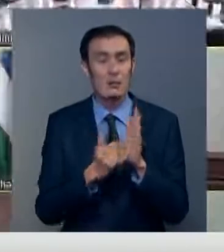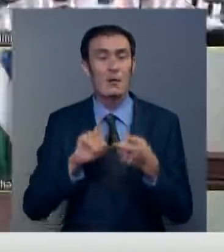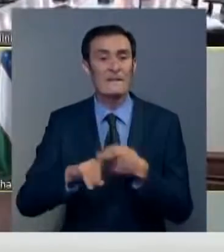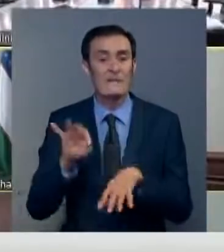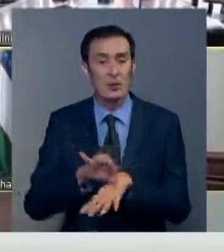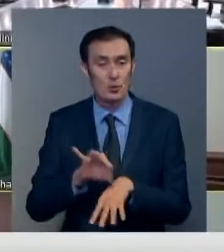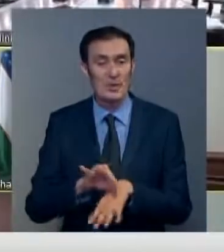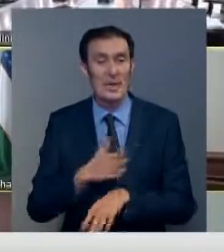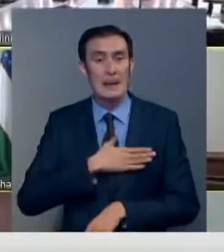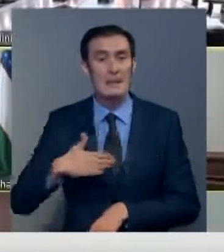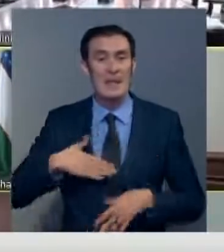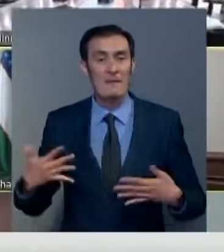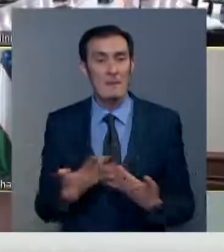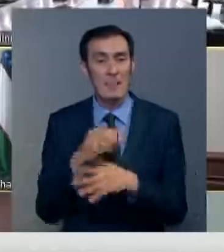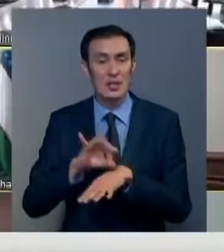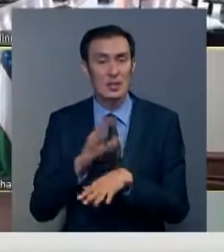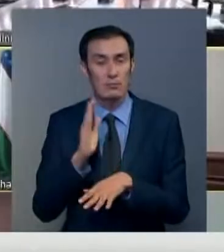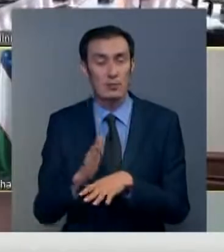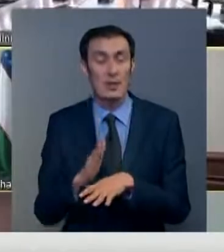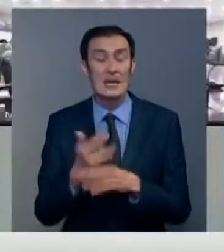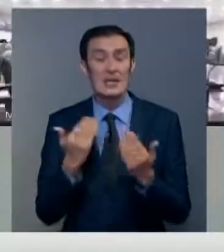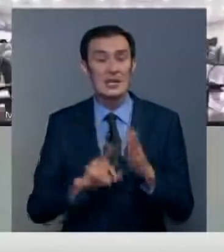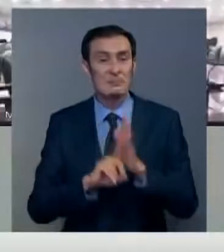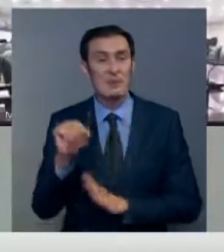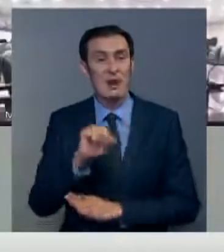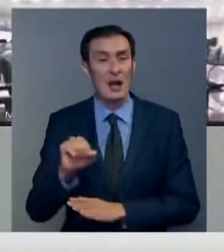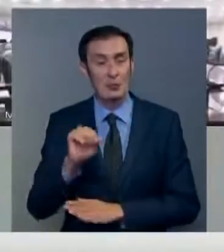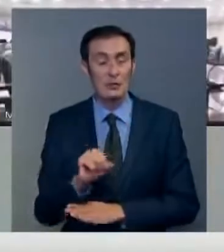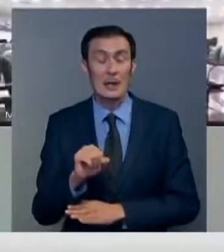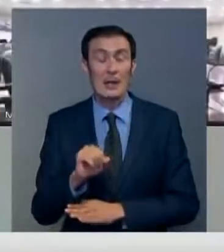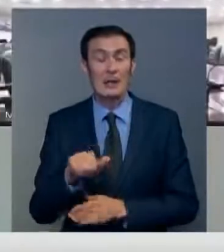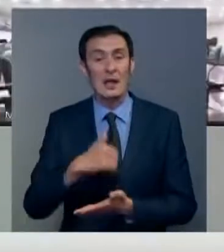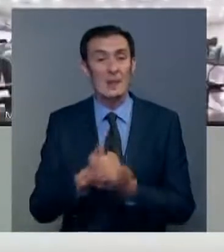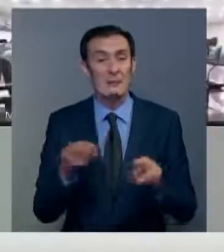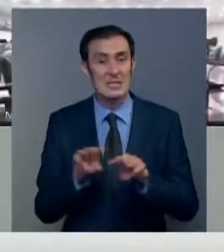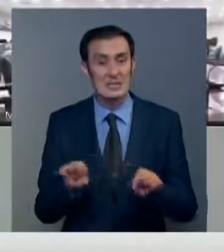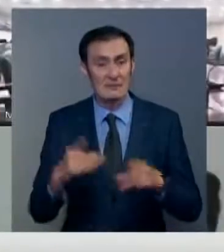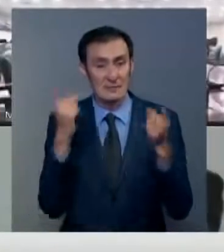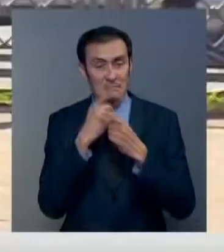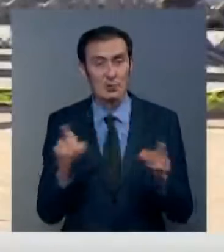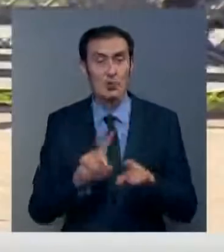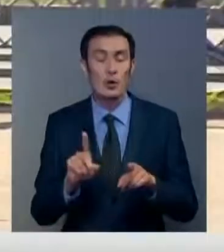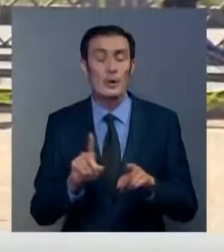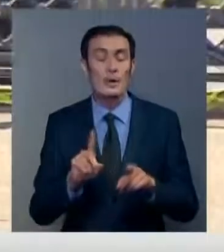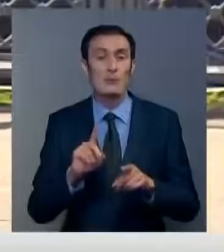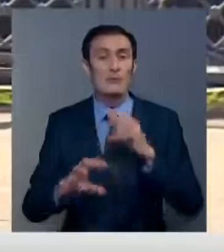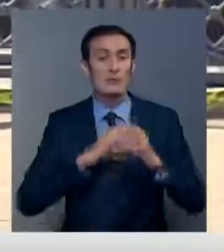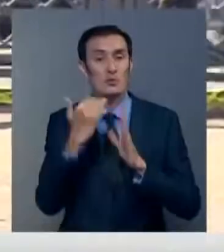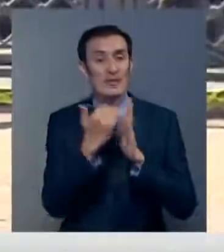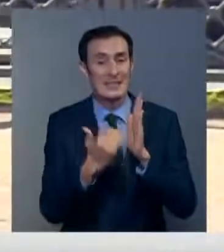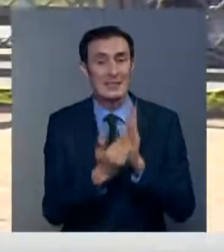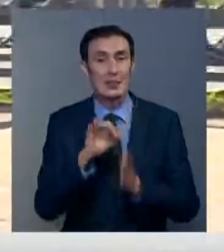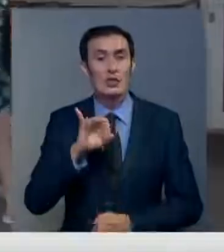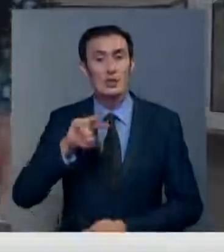по коронавирусу и пневмонии, который будет вестись в Казахстане с 1 августа. Глава Минздрава сообщил, что по данным портала Всемирной статистики,